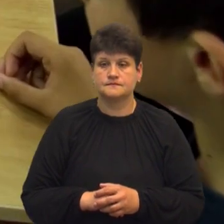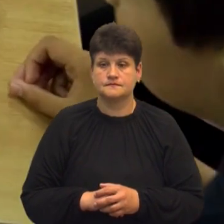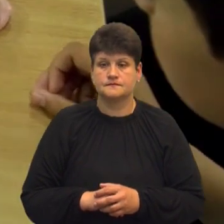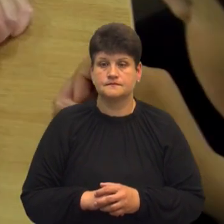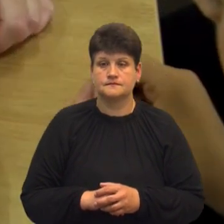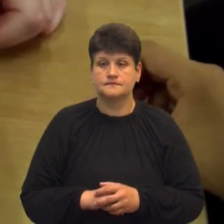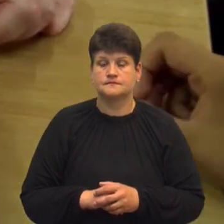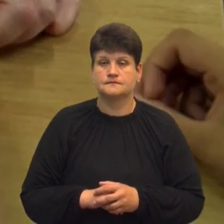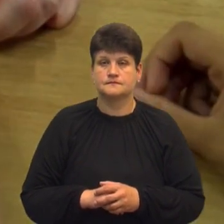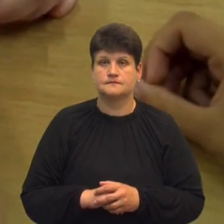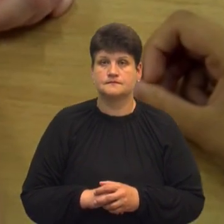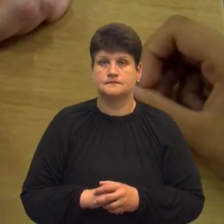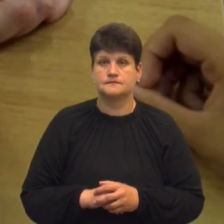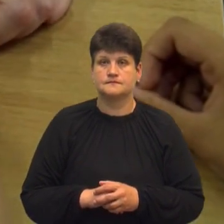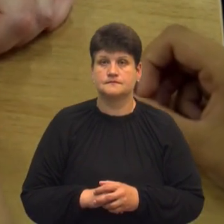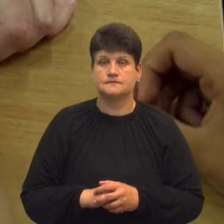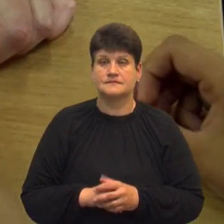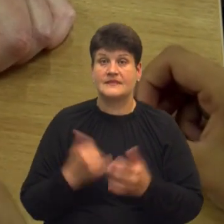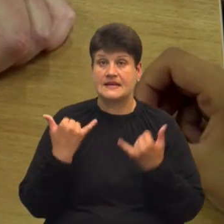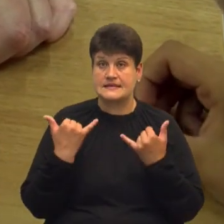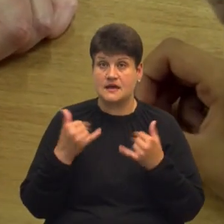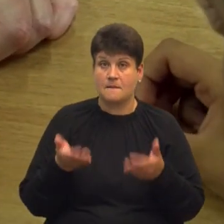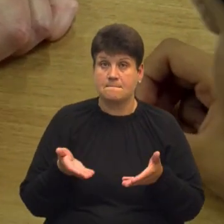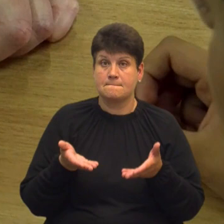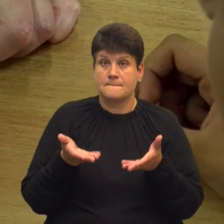Я зараз піднімую.